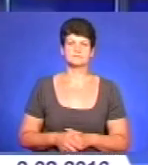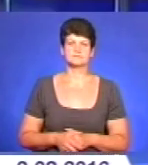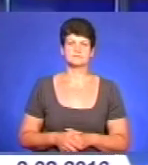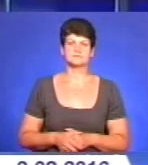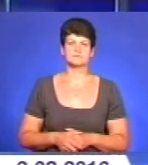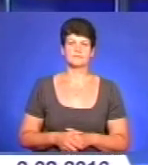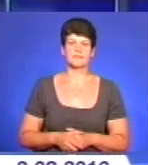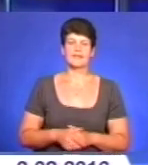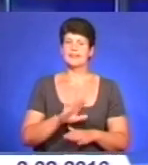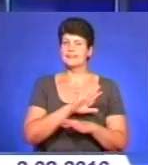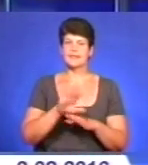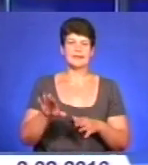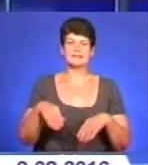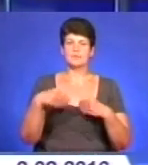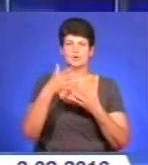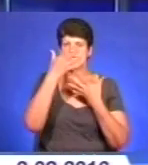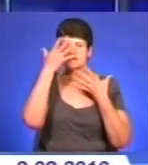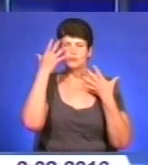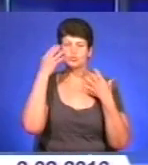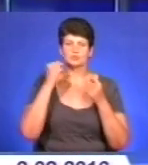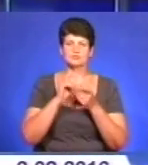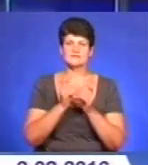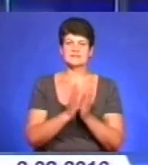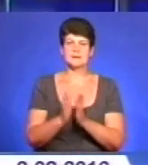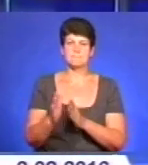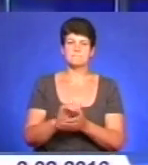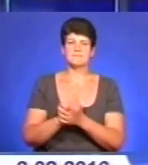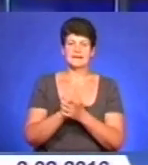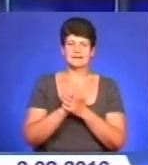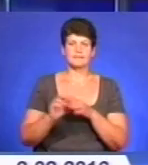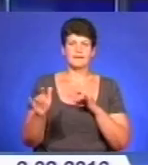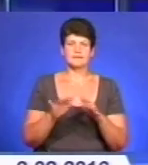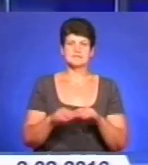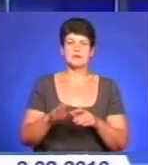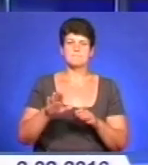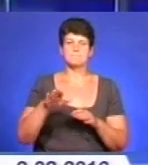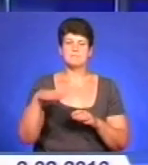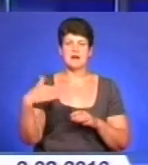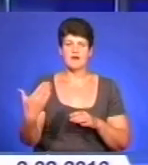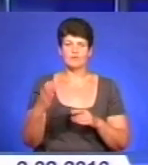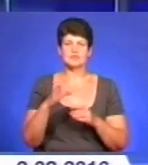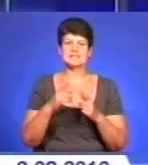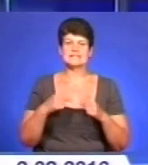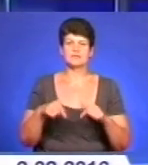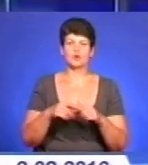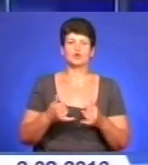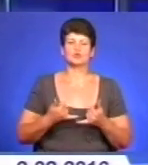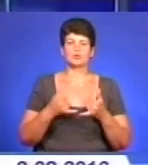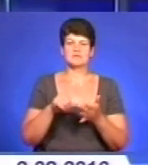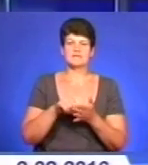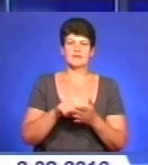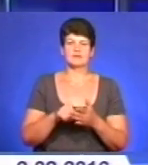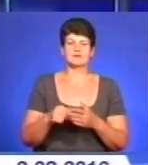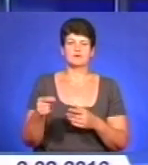Не дамо забути борців із системою. Мирна акція правого сектору Тернопільщини до представників обласної прокуратури, яка сьогодні